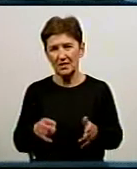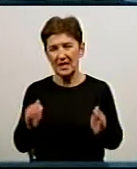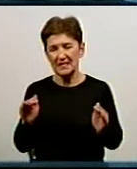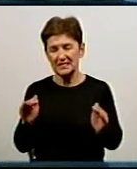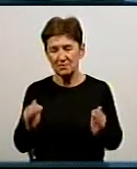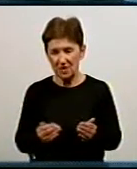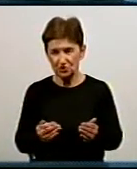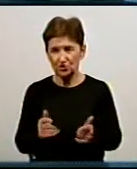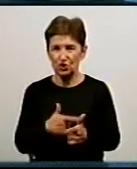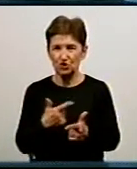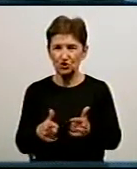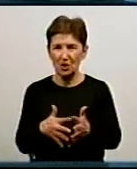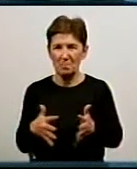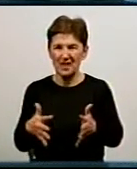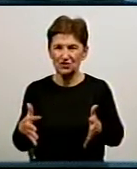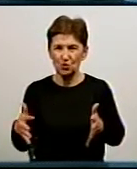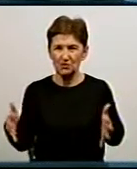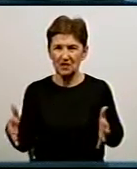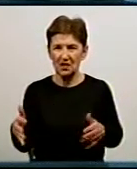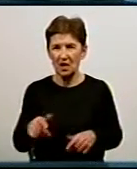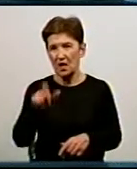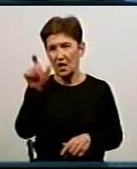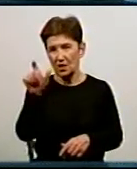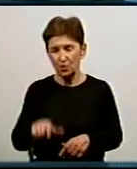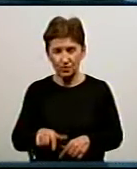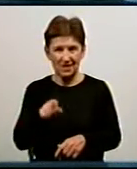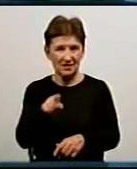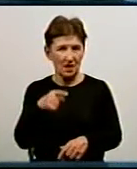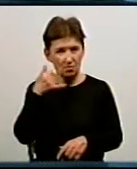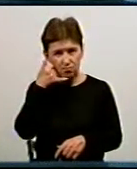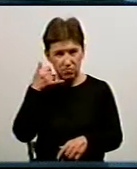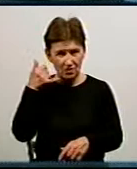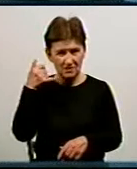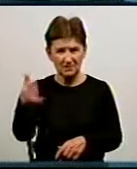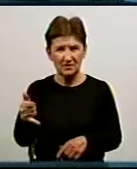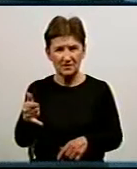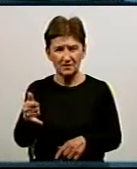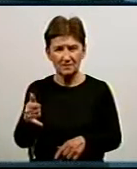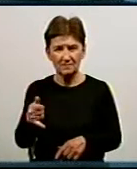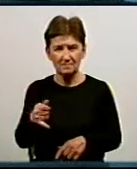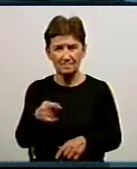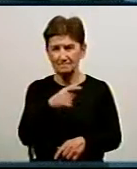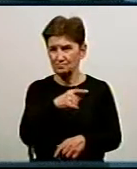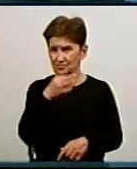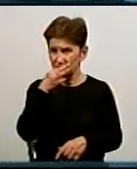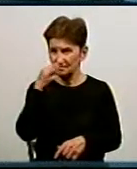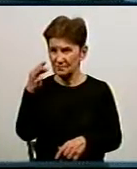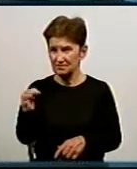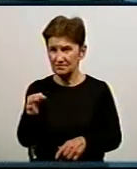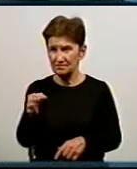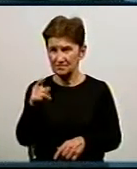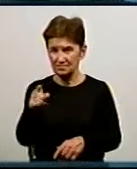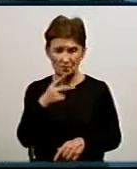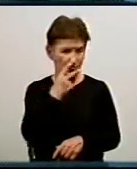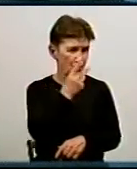чи збільшується їх кількість у Кропивницькому? Людина подзвонила, до речі, про герой сюжету, він сказав, що, власне,